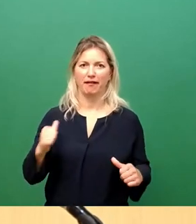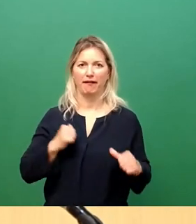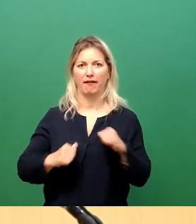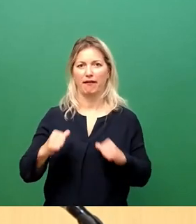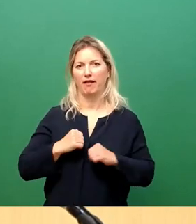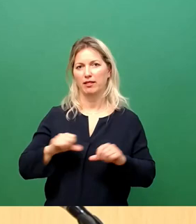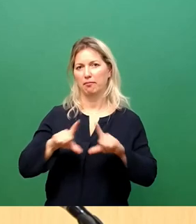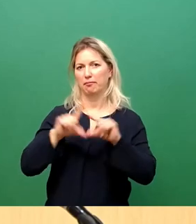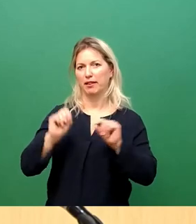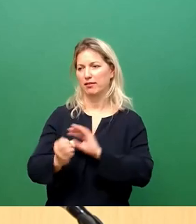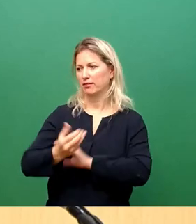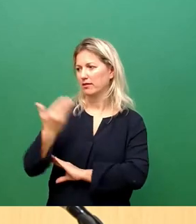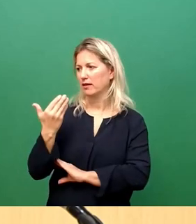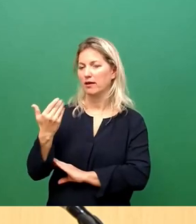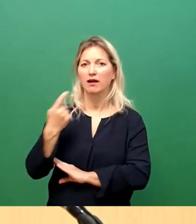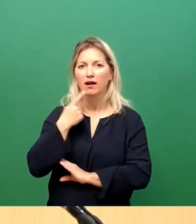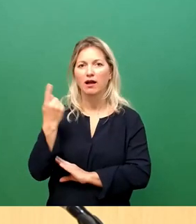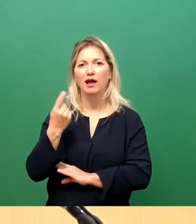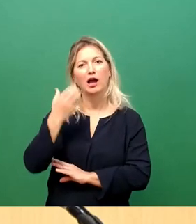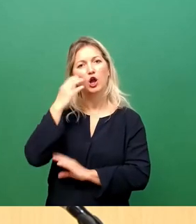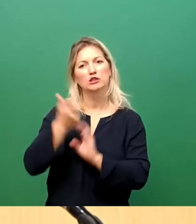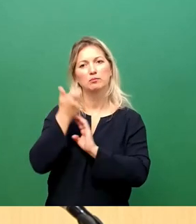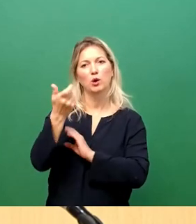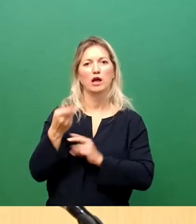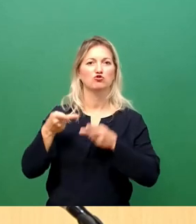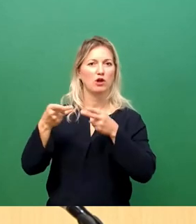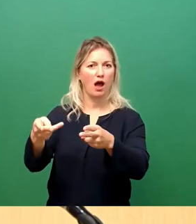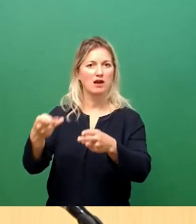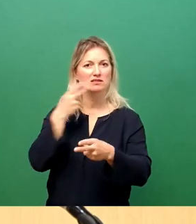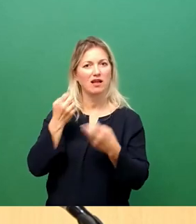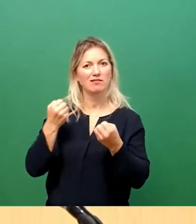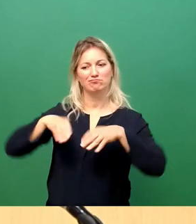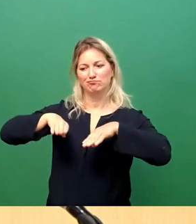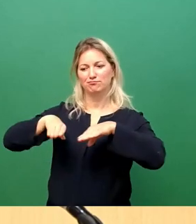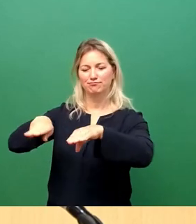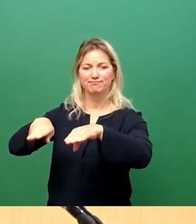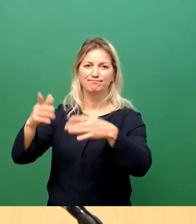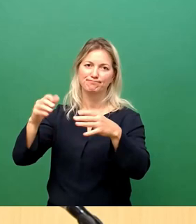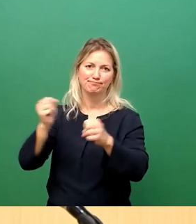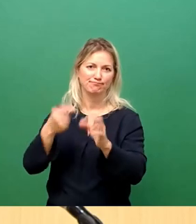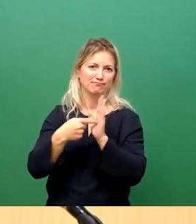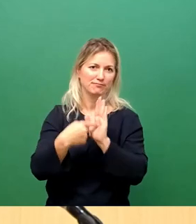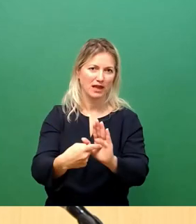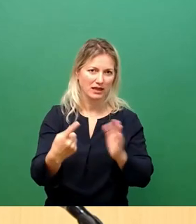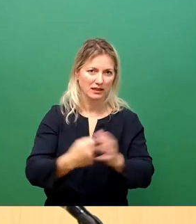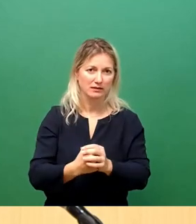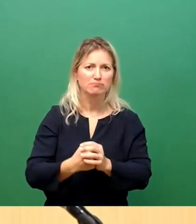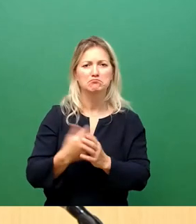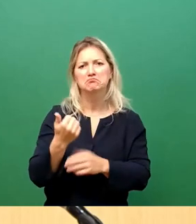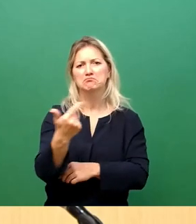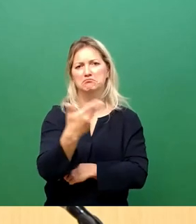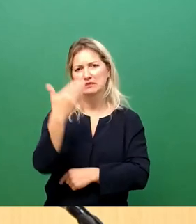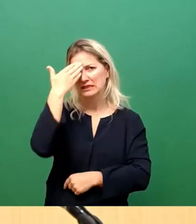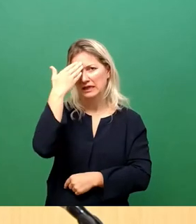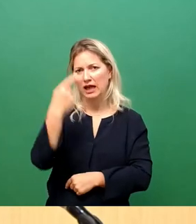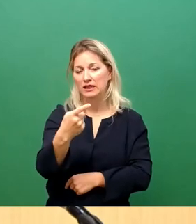Verkehrsbelegung der Königsburger Straße. Ich werde es dann beim nächsten Mal zeigen. Einige kennen es schon. Auf der